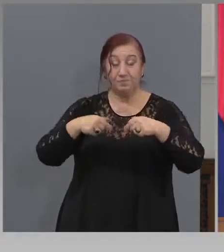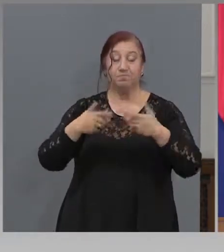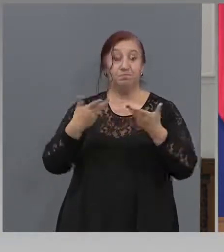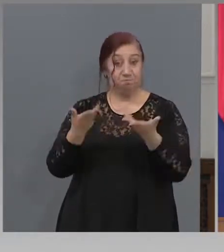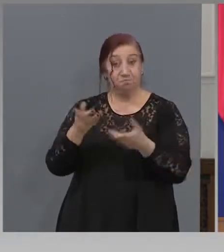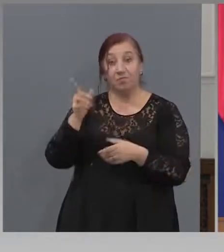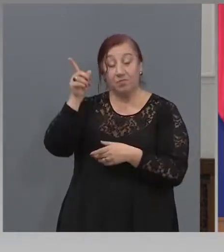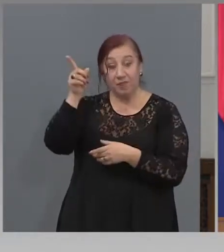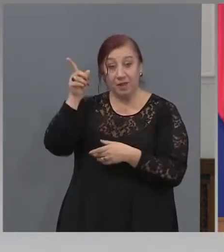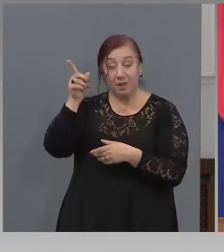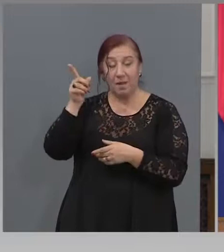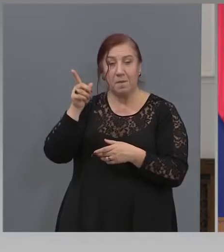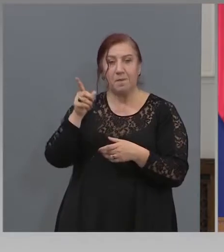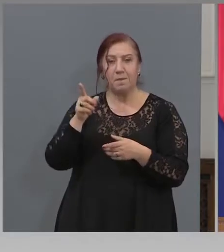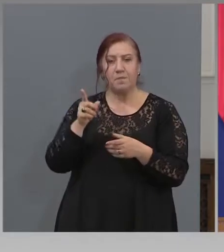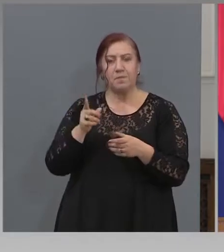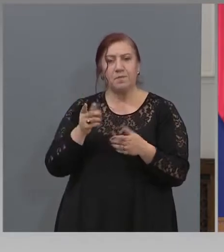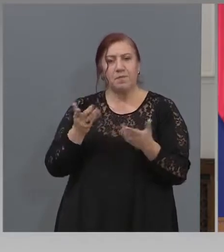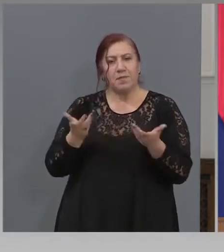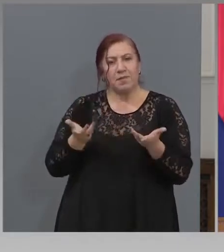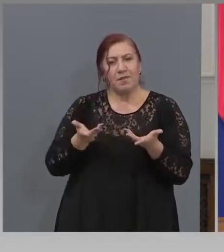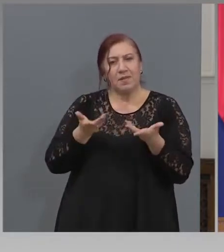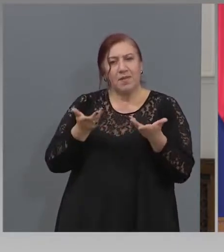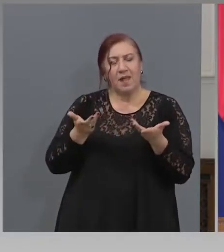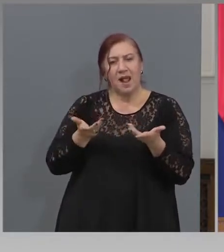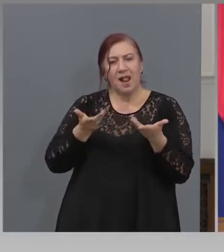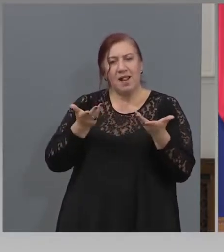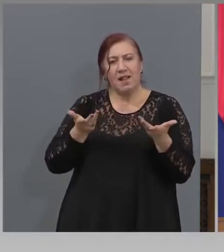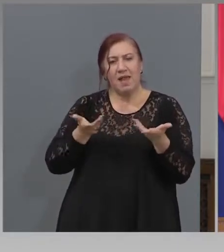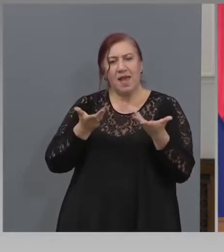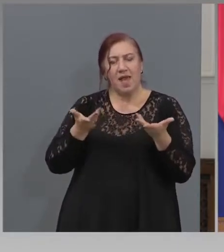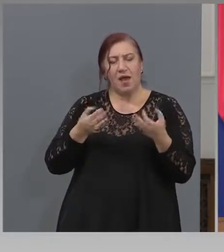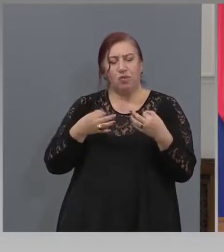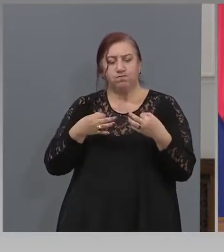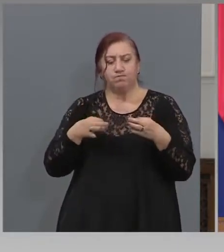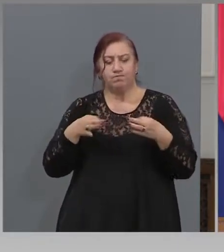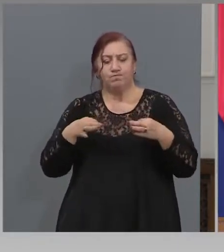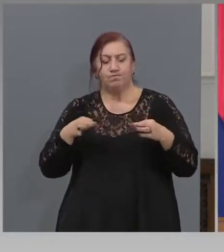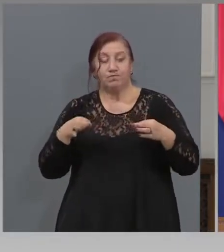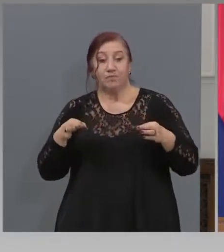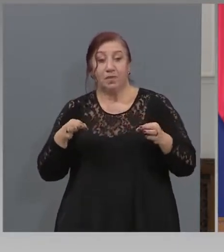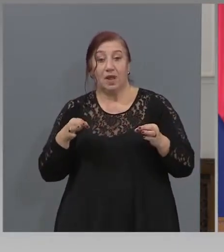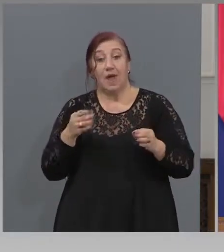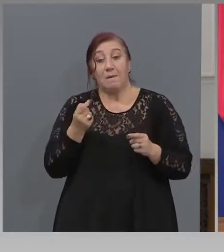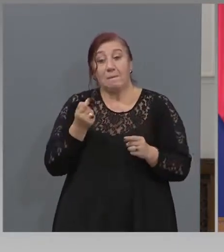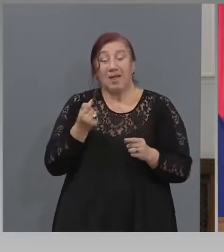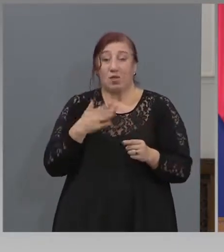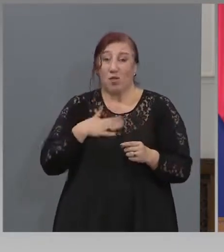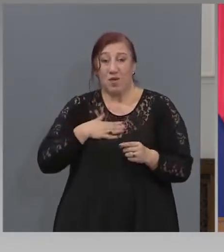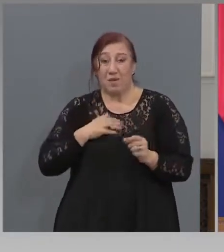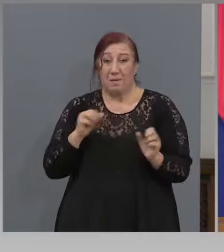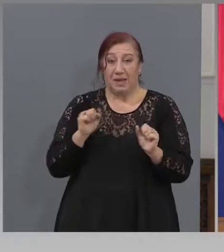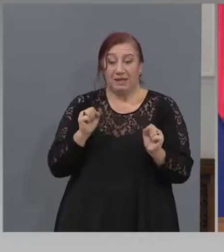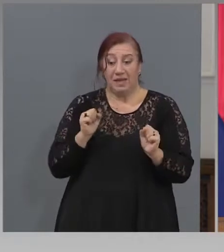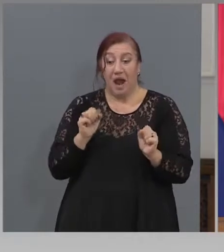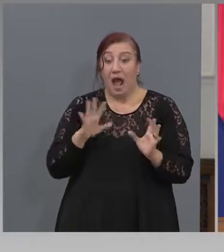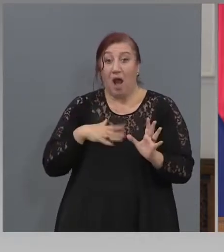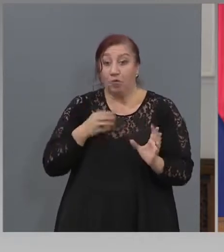е леко, леко отхлапваме, но с малък страх и веднага да го спремем.